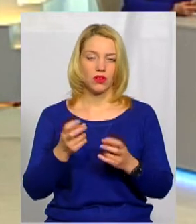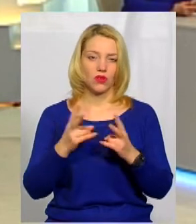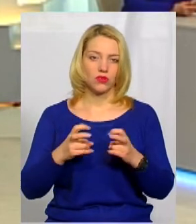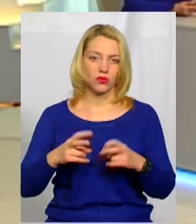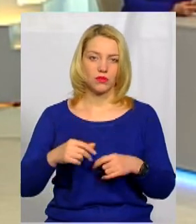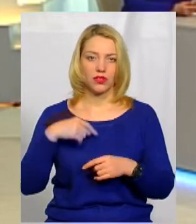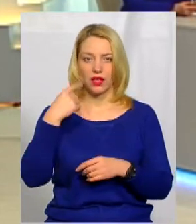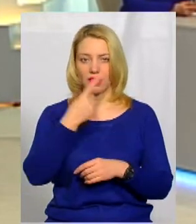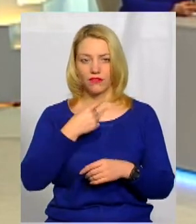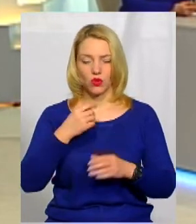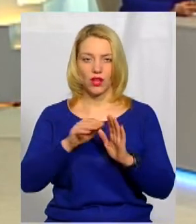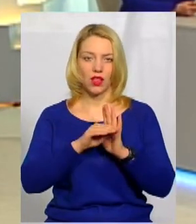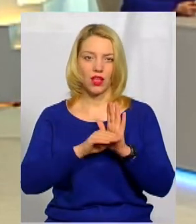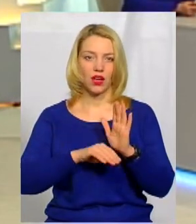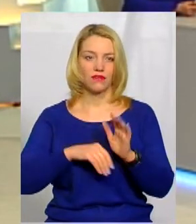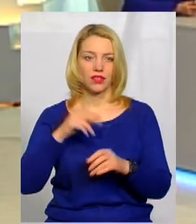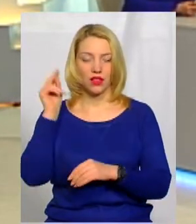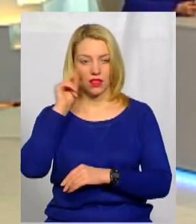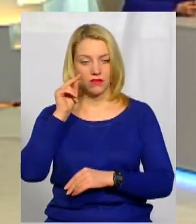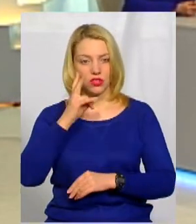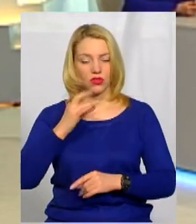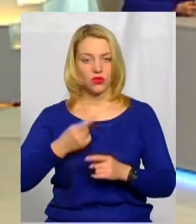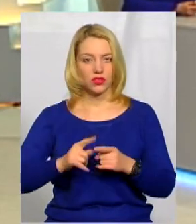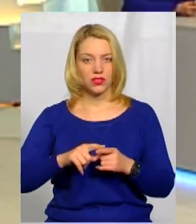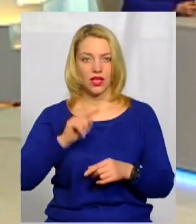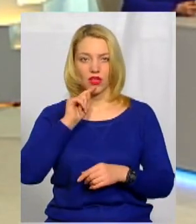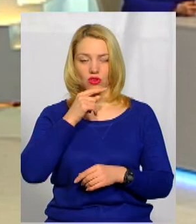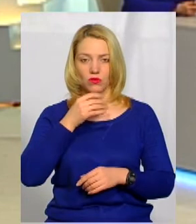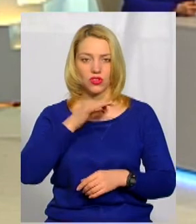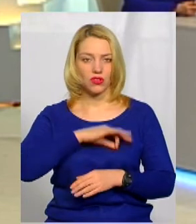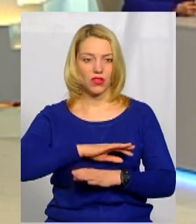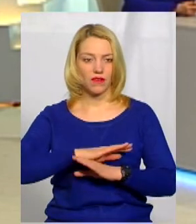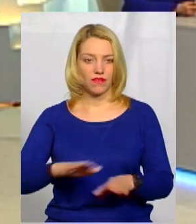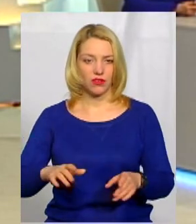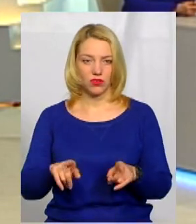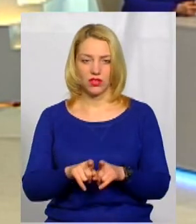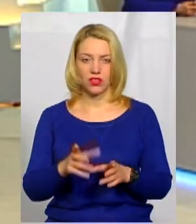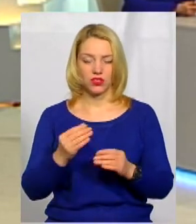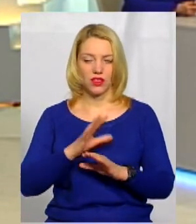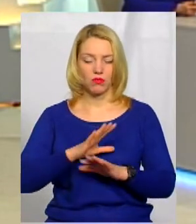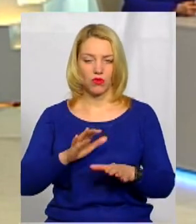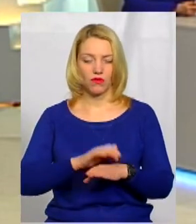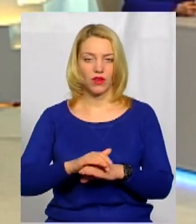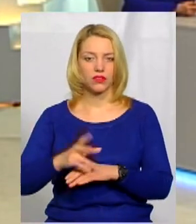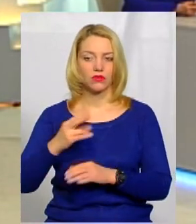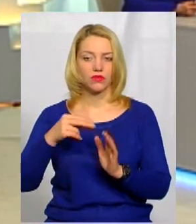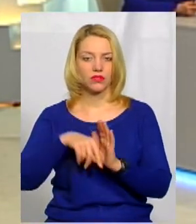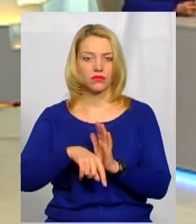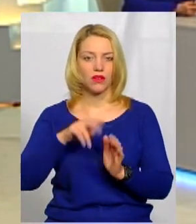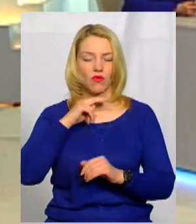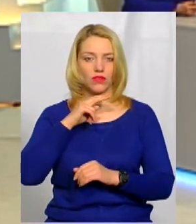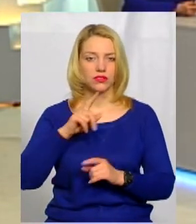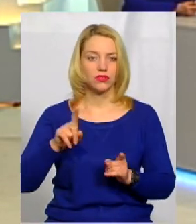можливо, індивідуальний графік навчання. Але це економічно невигідно. Таких ще не було фактів. Але мається на увазі, що